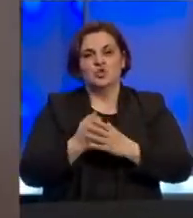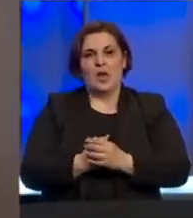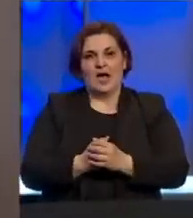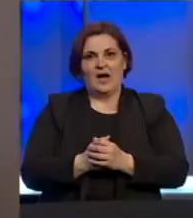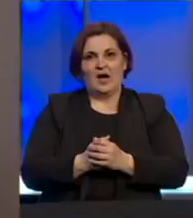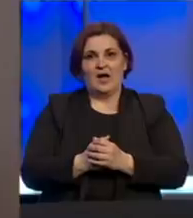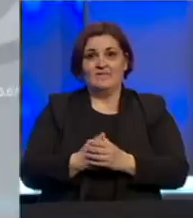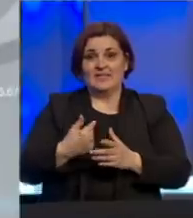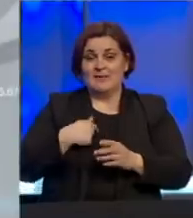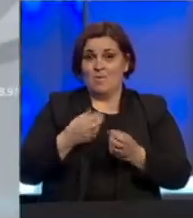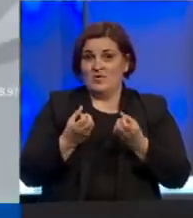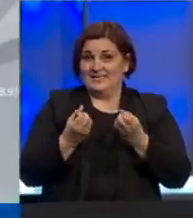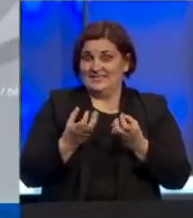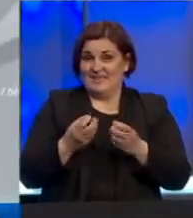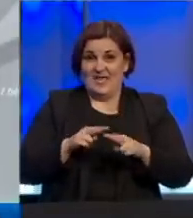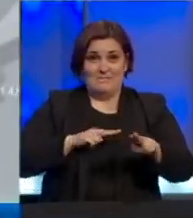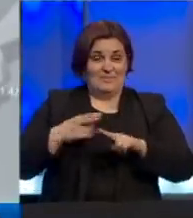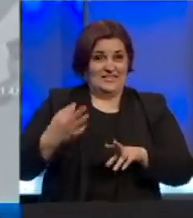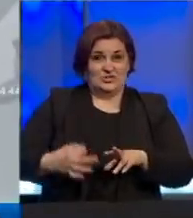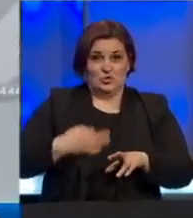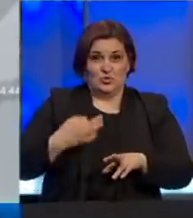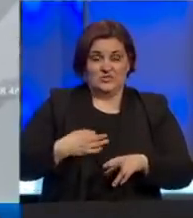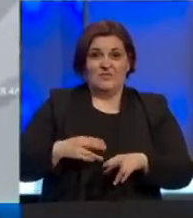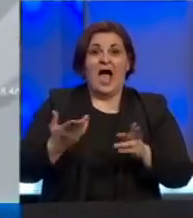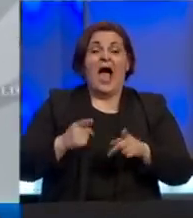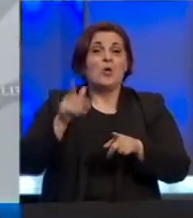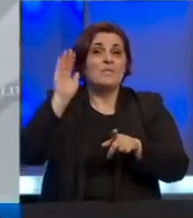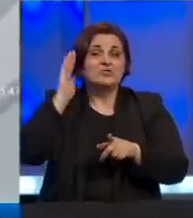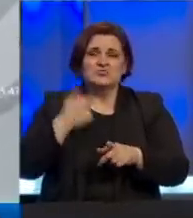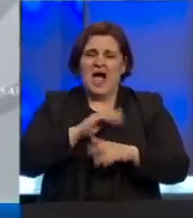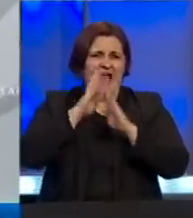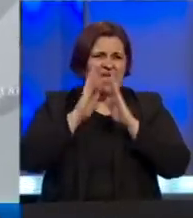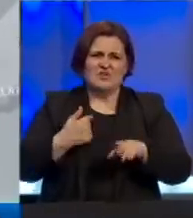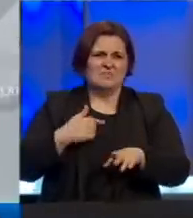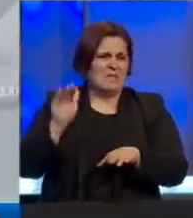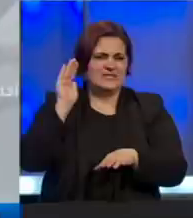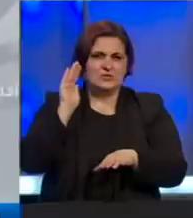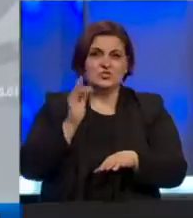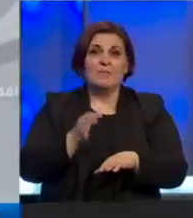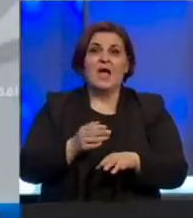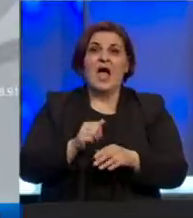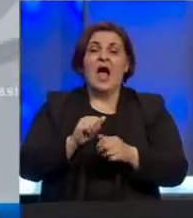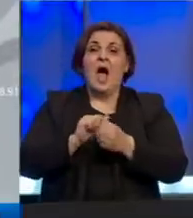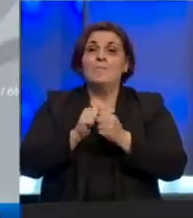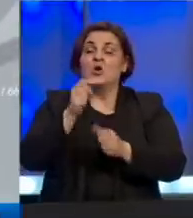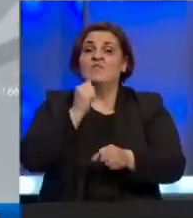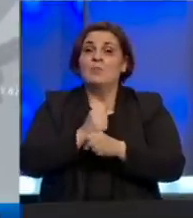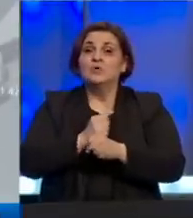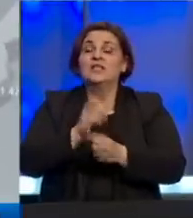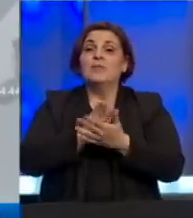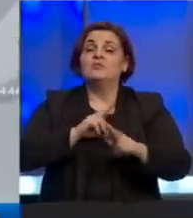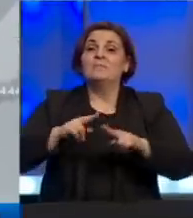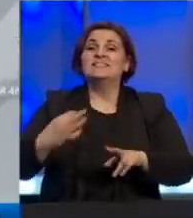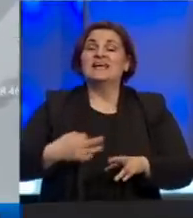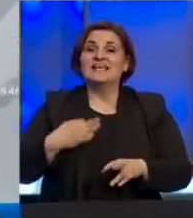Znači, moje savijete ministru zdravlja, ako me uopšte sluša, ne vjerujem da me sluša, borio se za ovaj posao da bude ministar